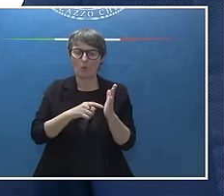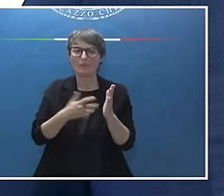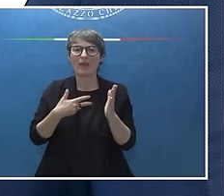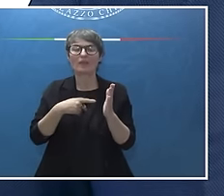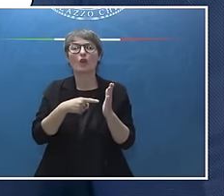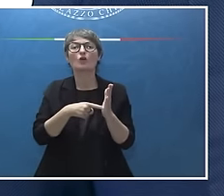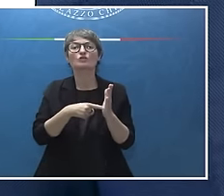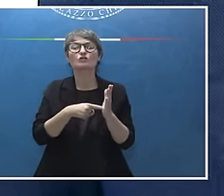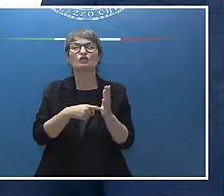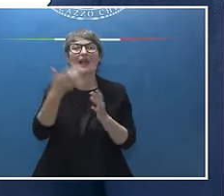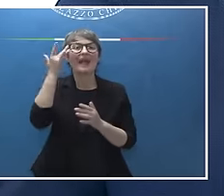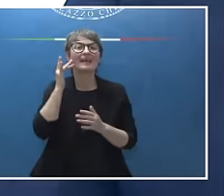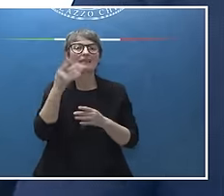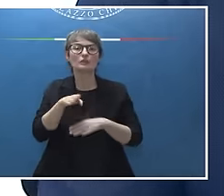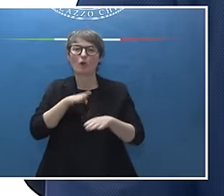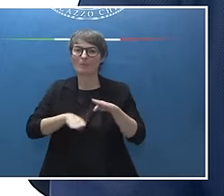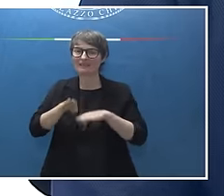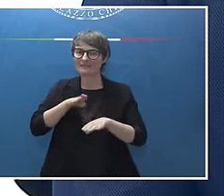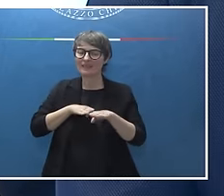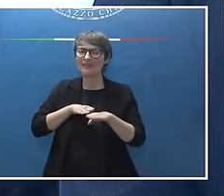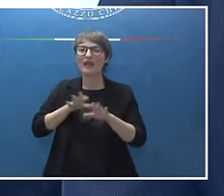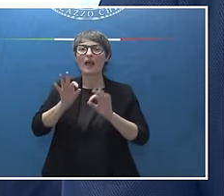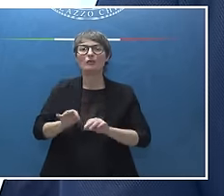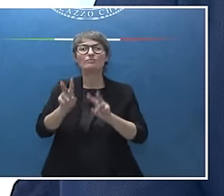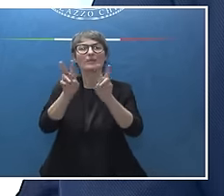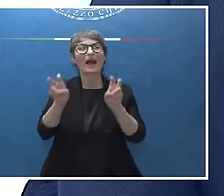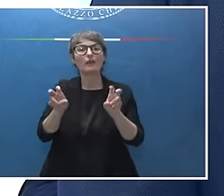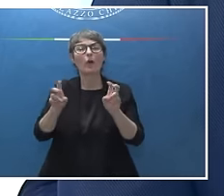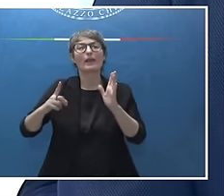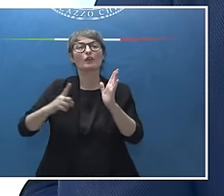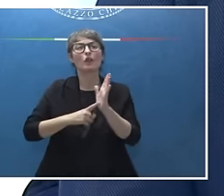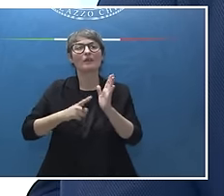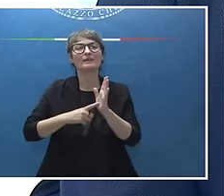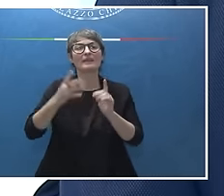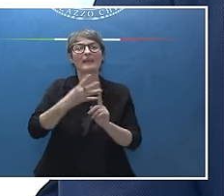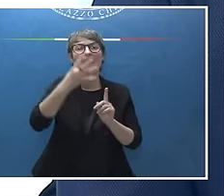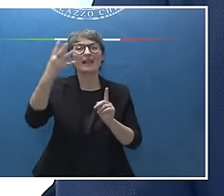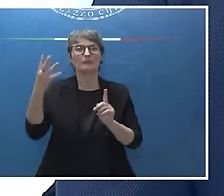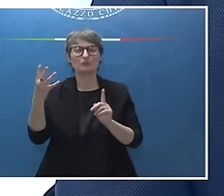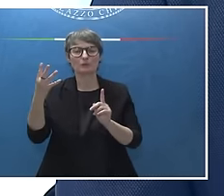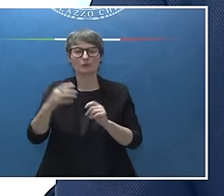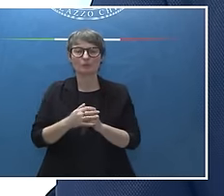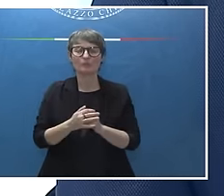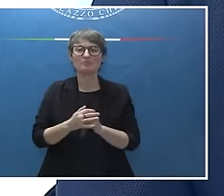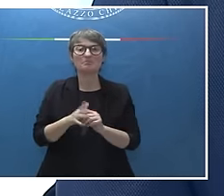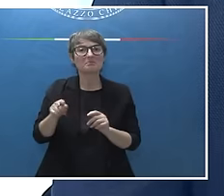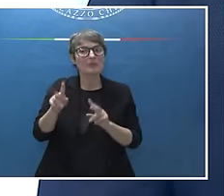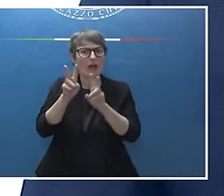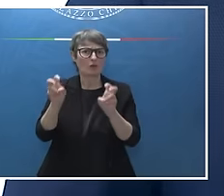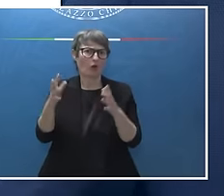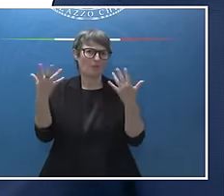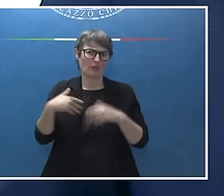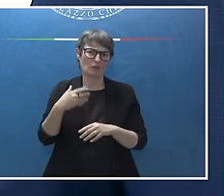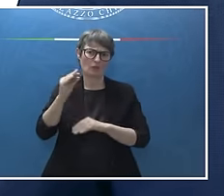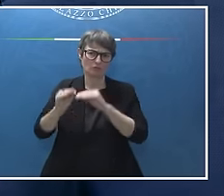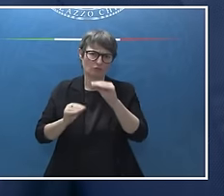passi indietro rispetto al tema dei diritti LGBTQ+. Un tema che le è stato già sollevato